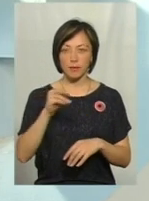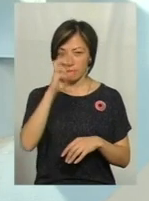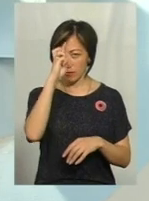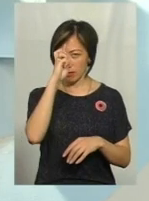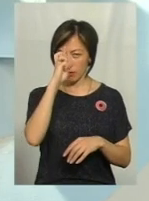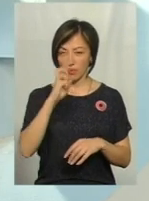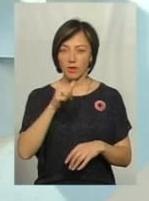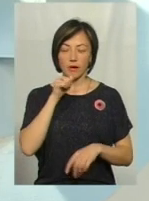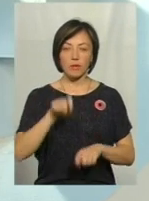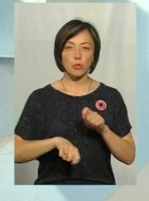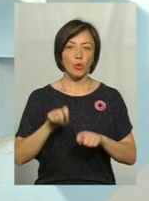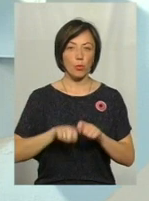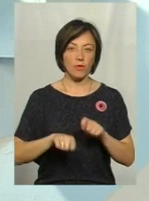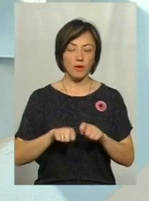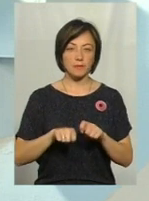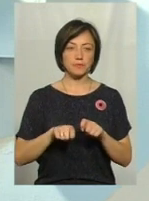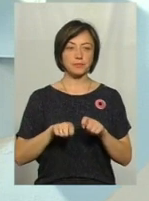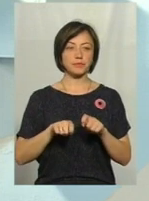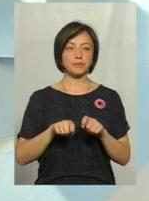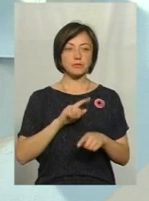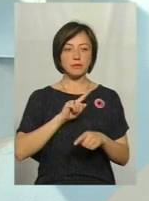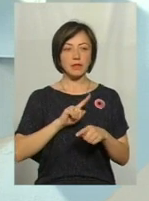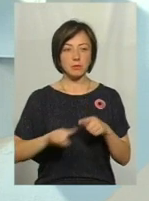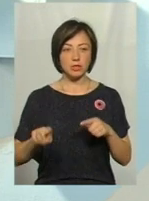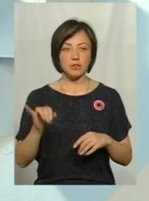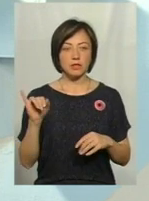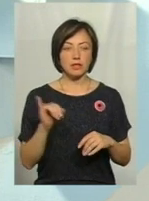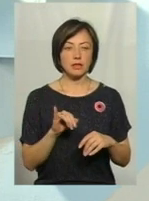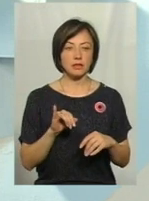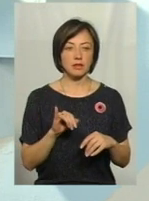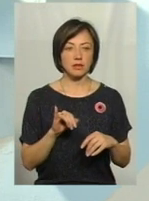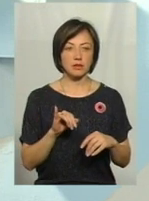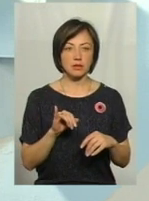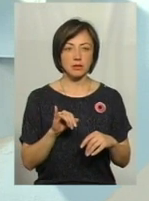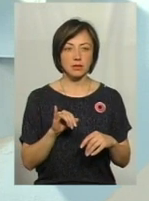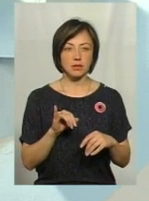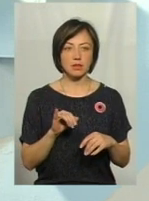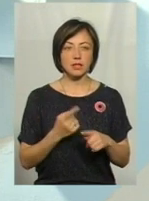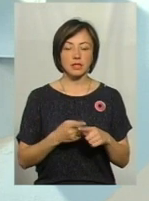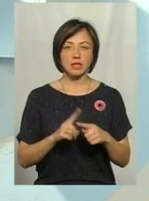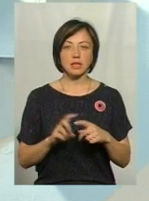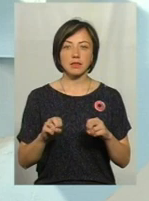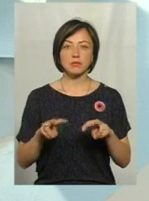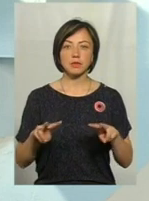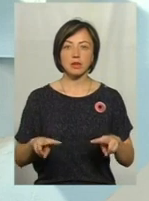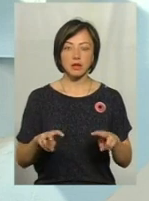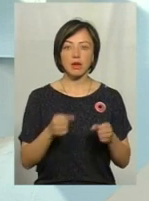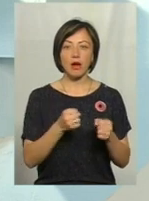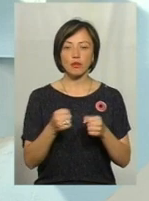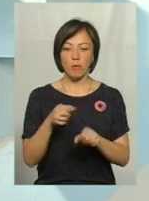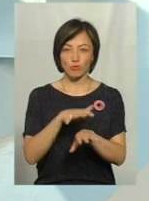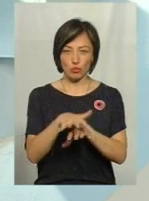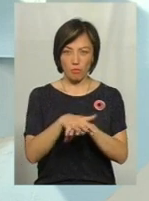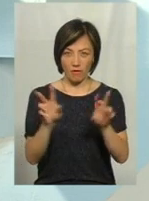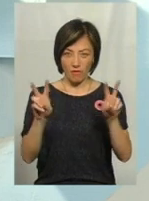випробувань, скажімо так, пришвидчився. І цей спеціальний штурмовий автомат на сьогодні є